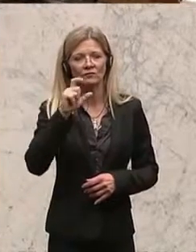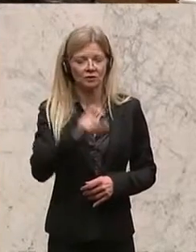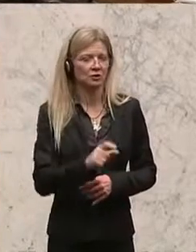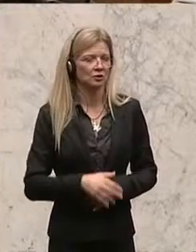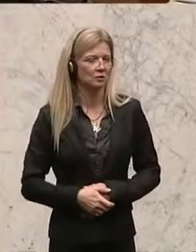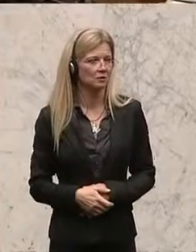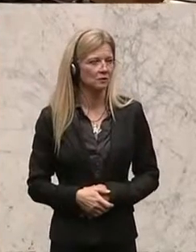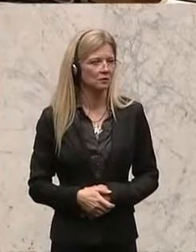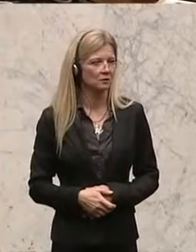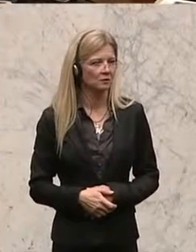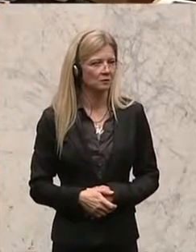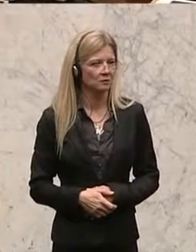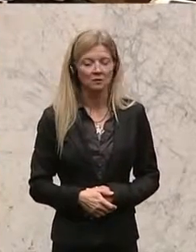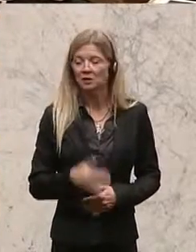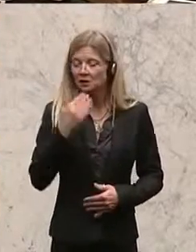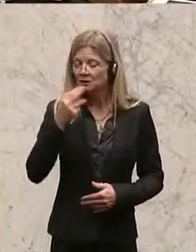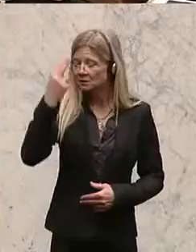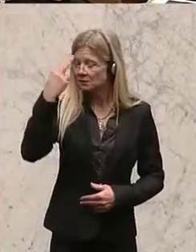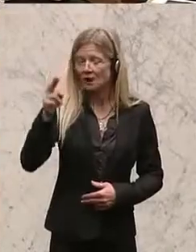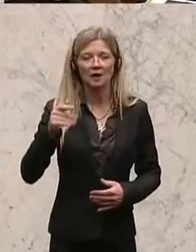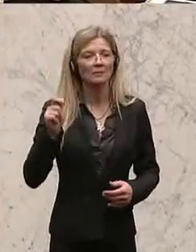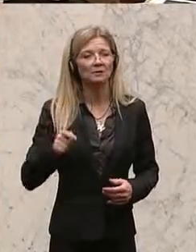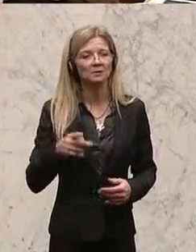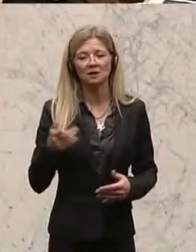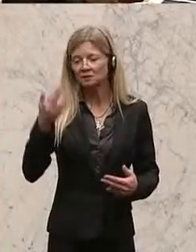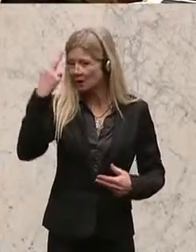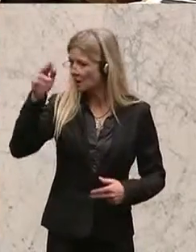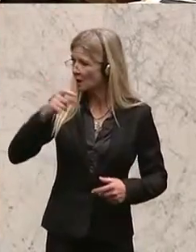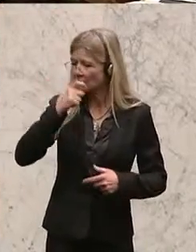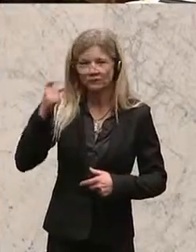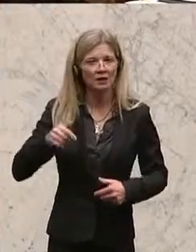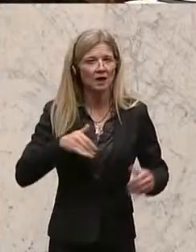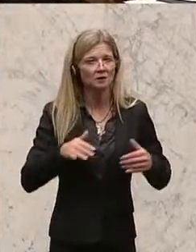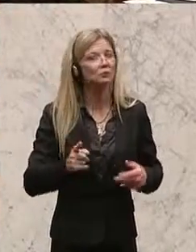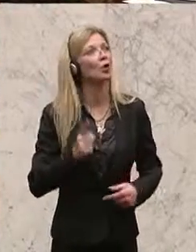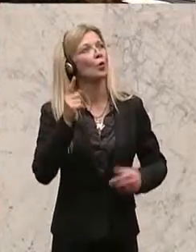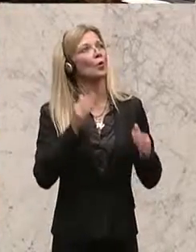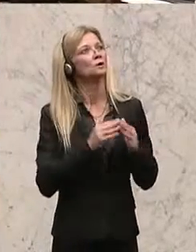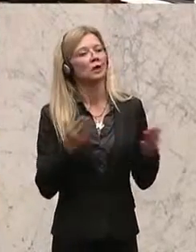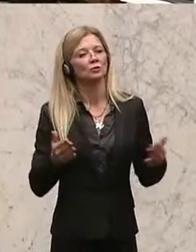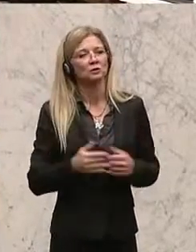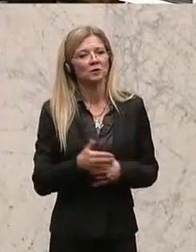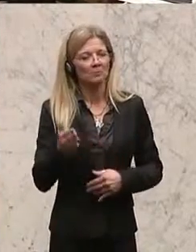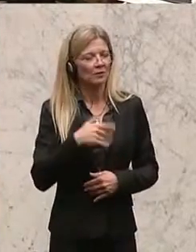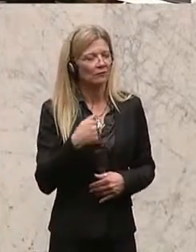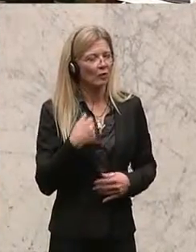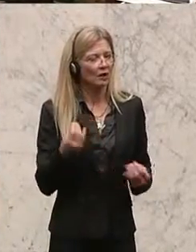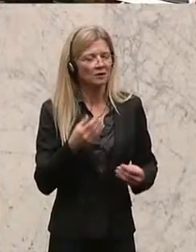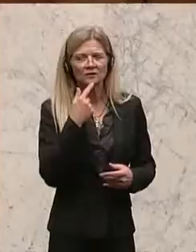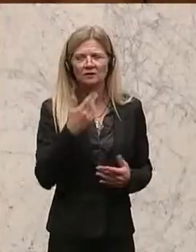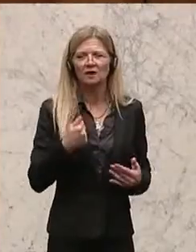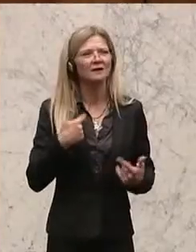Vielen Dank, Herr Präsident, Herr Finanzminister, Hohes Haus. Bevor ich zu meinen Ausführungen komme, darf ich recht herzlich begrüßen eine